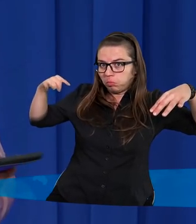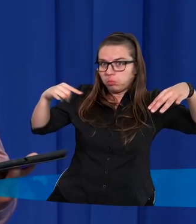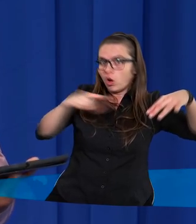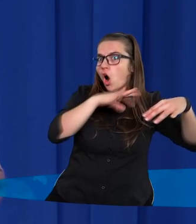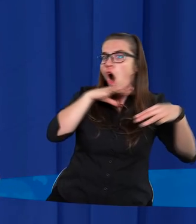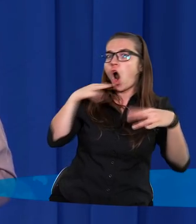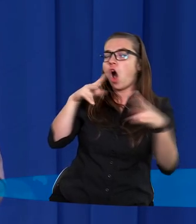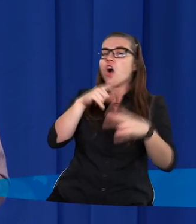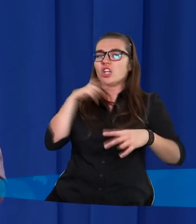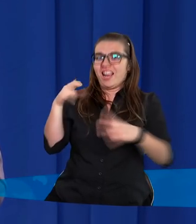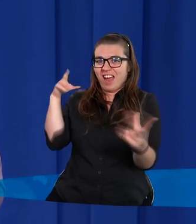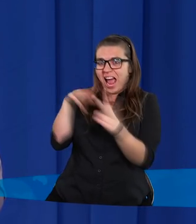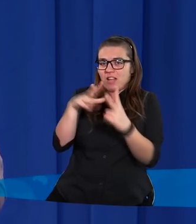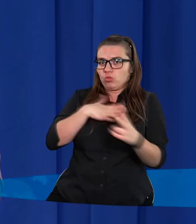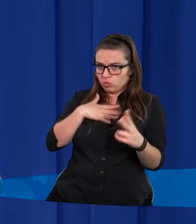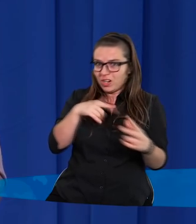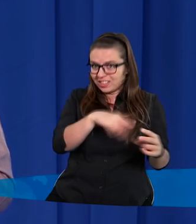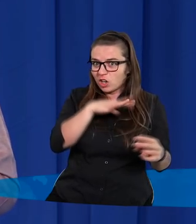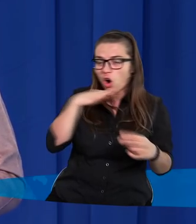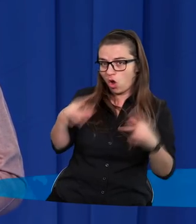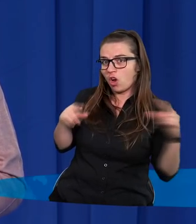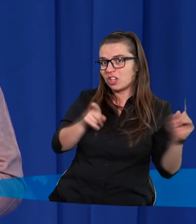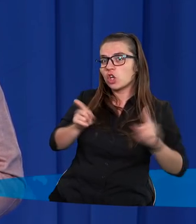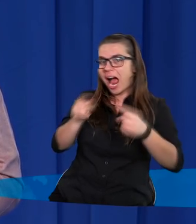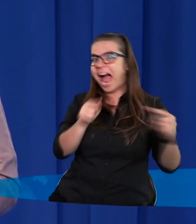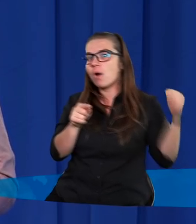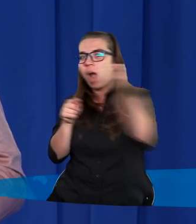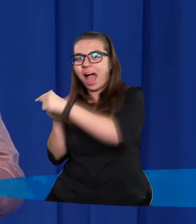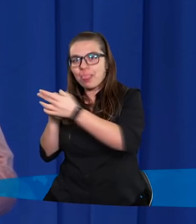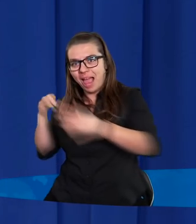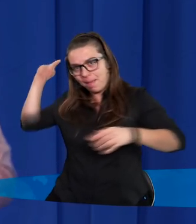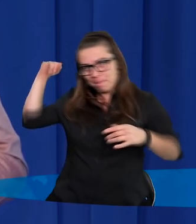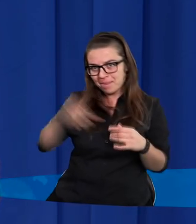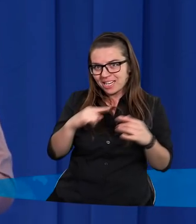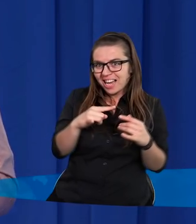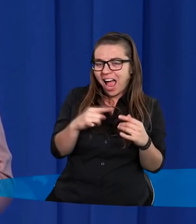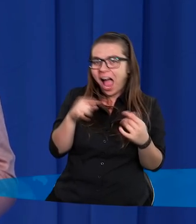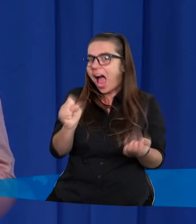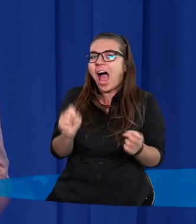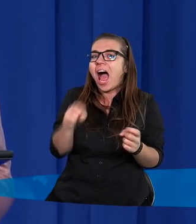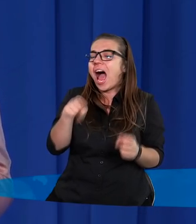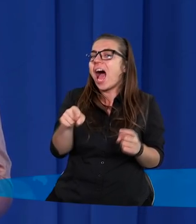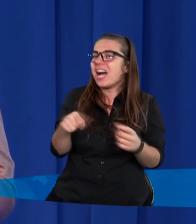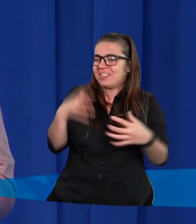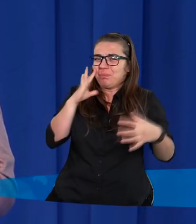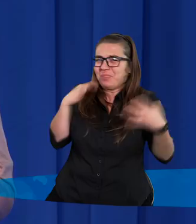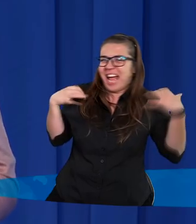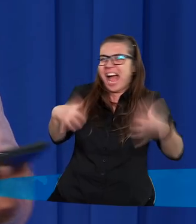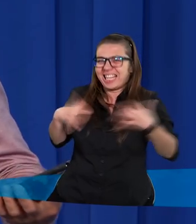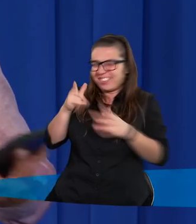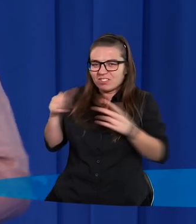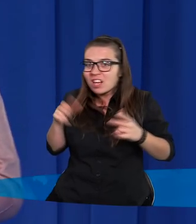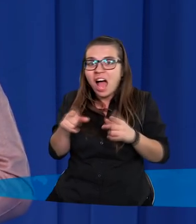kolor. Tak by się mogło wydawać, że ten czerwony kolor na byka będzie reagował, działał, tak agresywność w nim